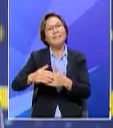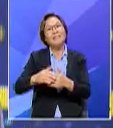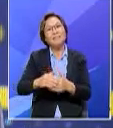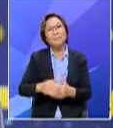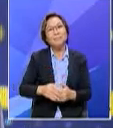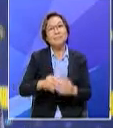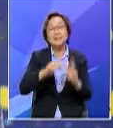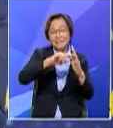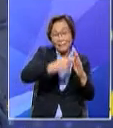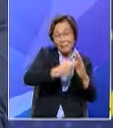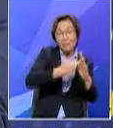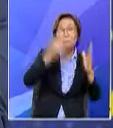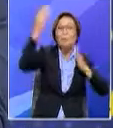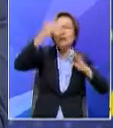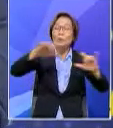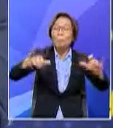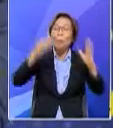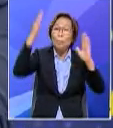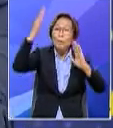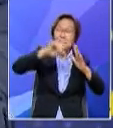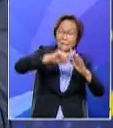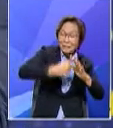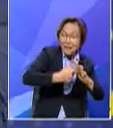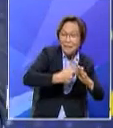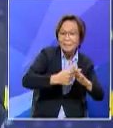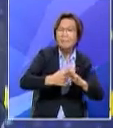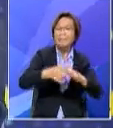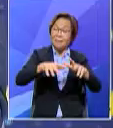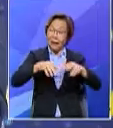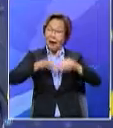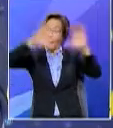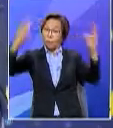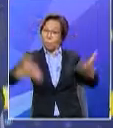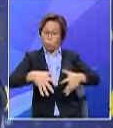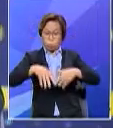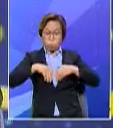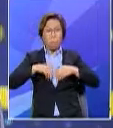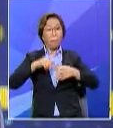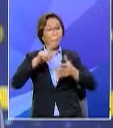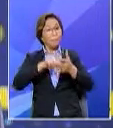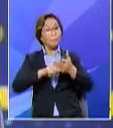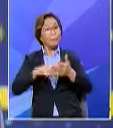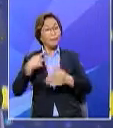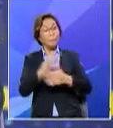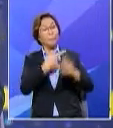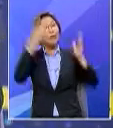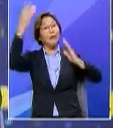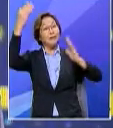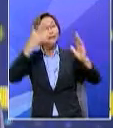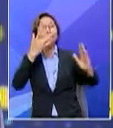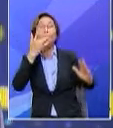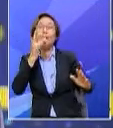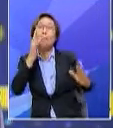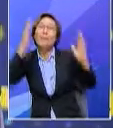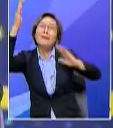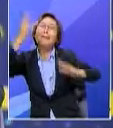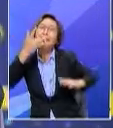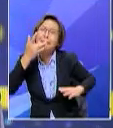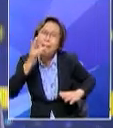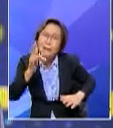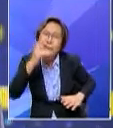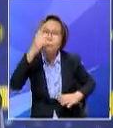apa yang Malaysia lakukan itu diterima juga di peringkat antarabangsa kerana apa yang kita di Malaysia ini sedikit bertuah kerana kita ini